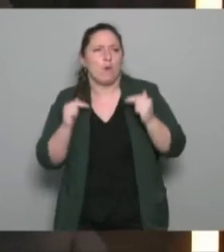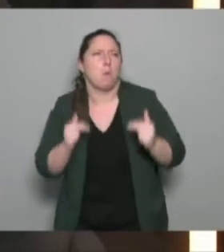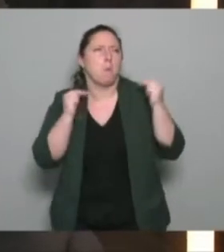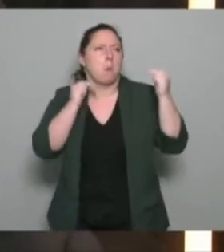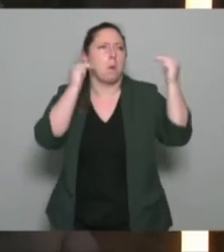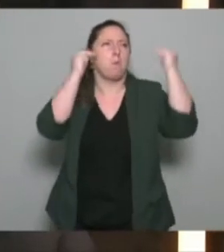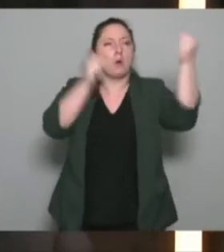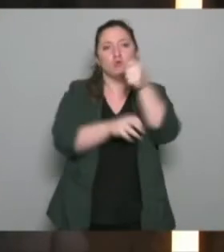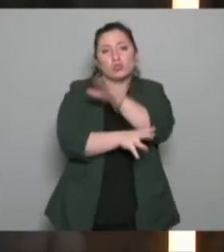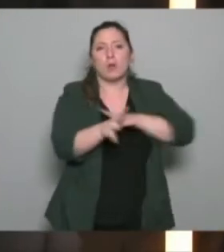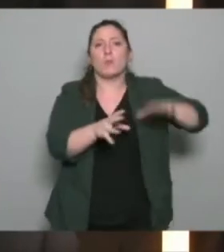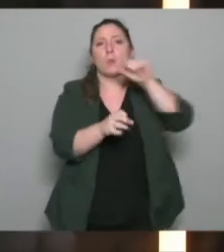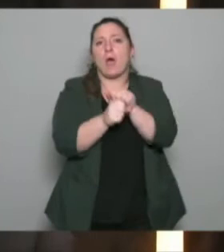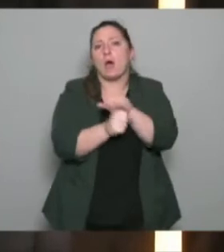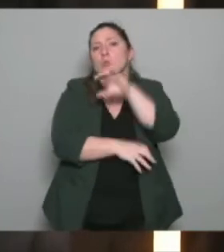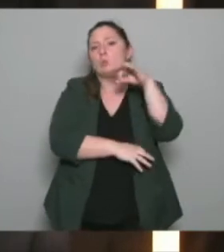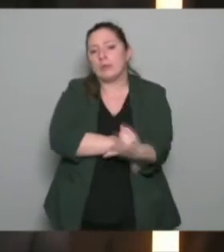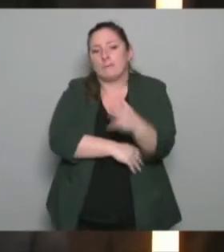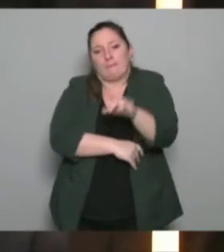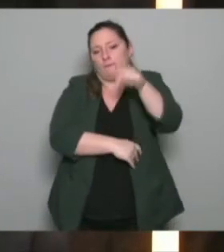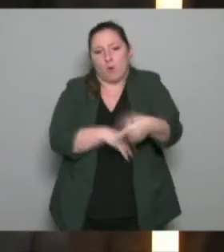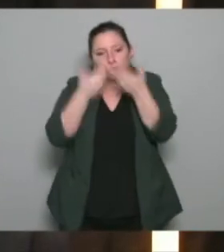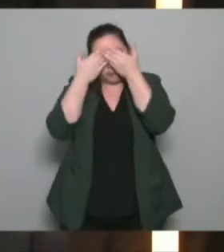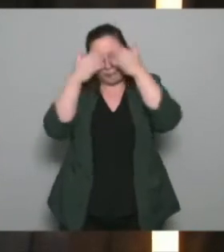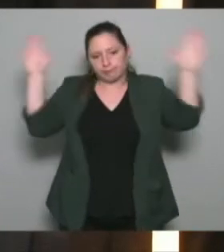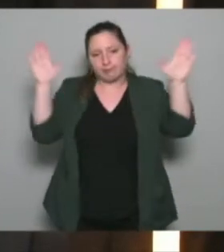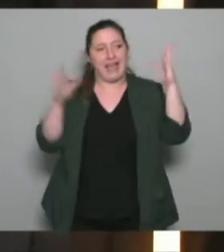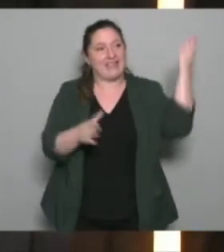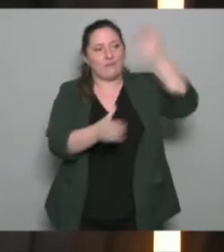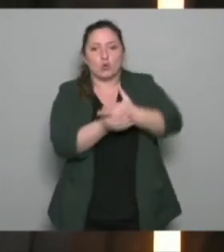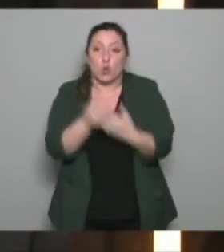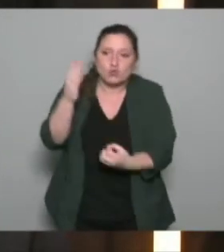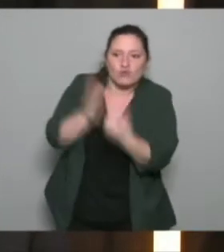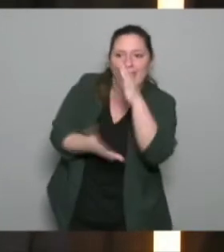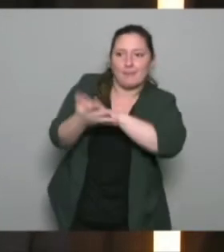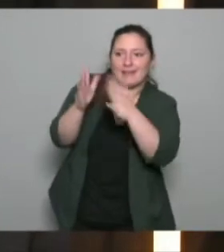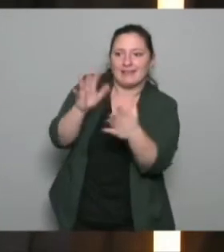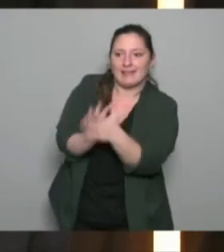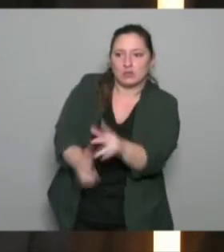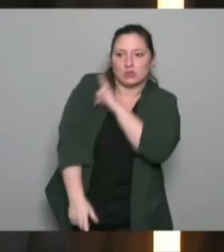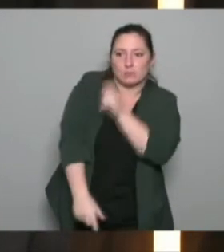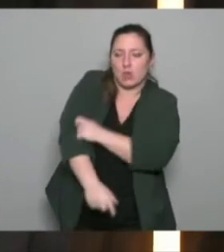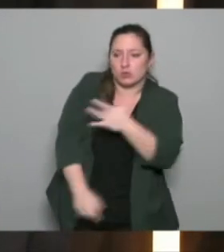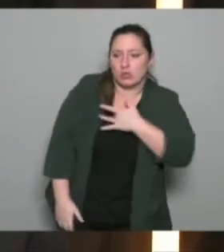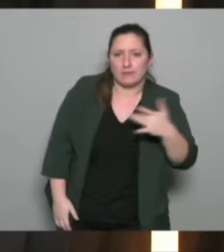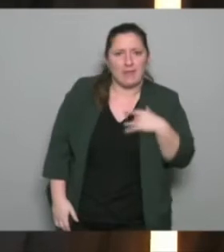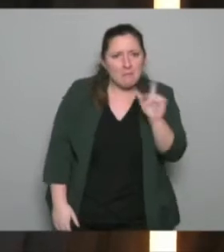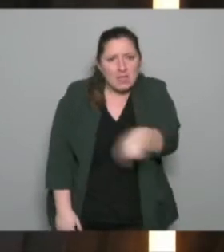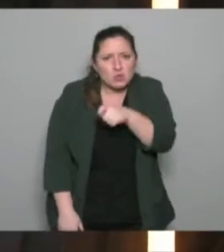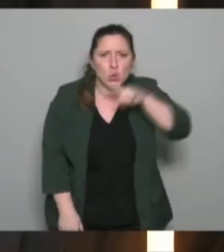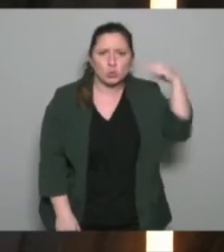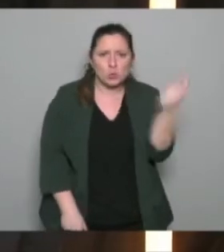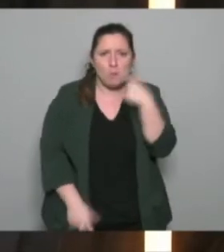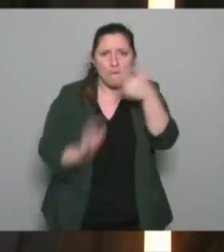championnats mais je vous l'ai dit c'est élargir notre champ d'intervention sur les nouvelles pratiques et sur le sport santé aujourd'hui quasiment toutes les